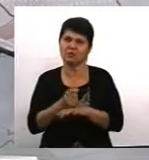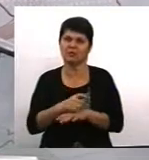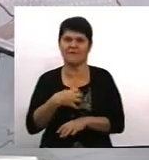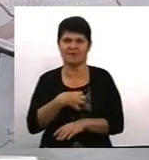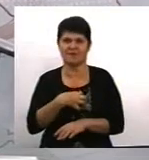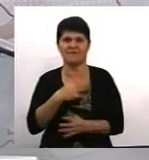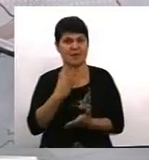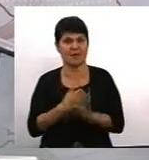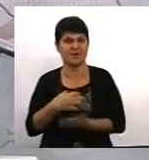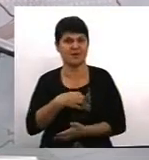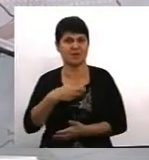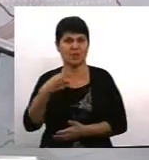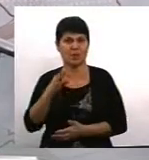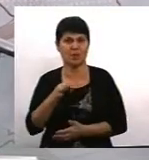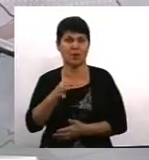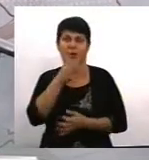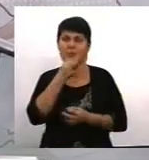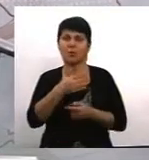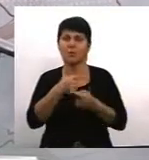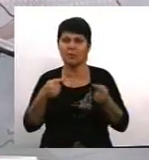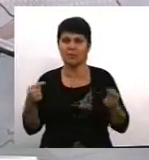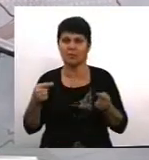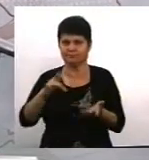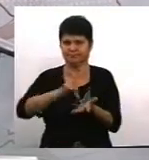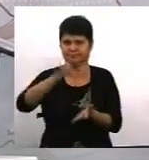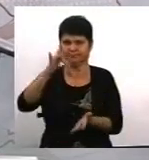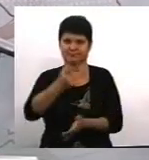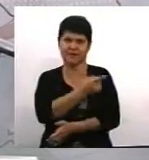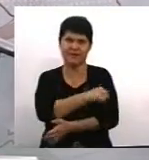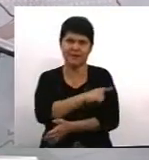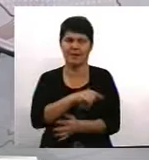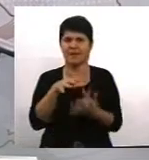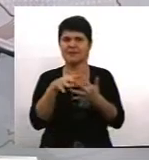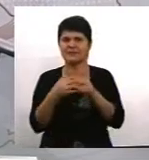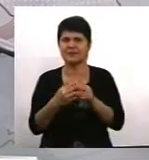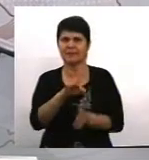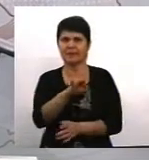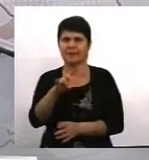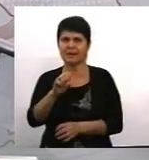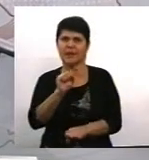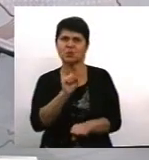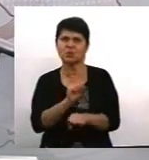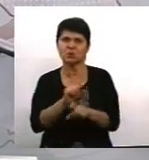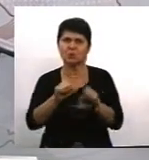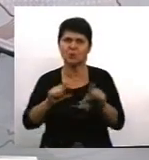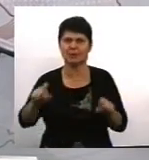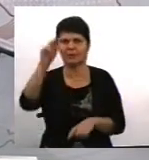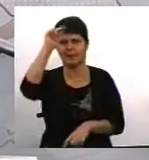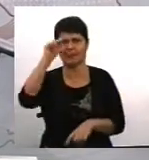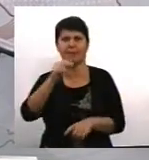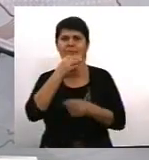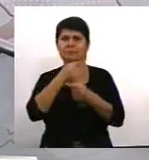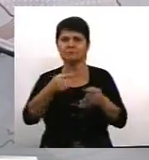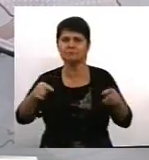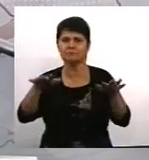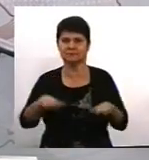що буквально в будь-якому публічному місці, в лікарнях, в сільських радах, на зупинках, в магазинах, будь-де, просто